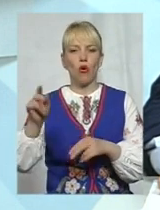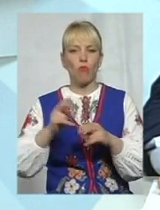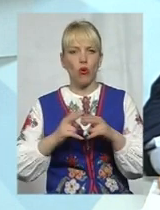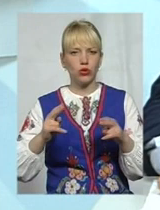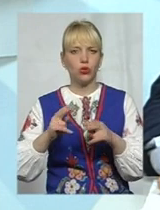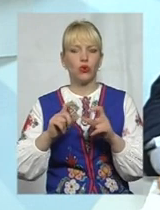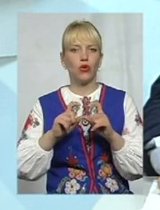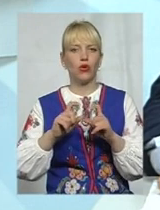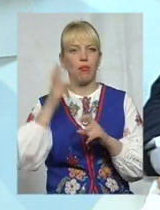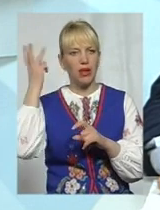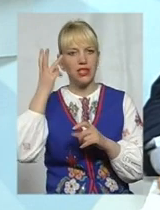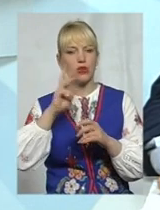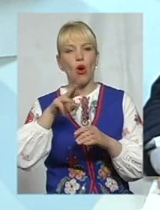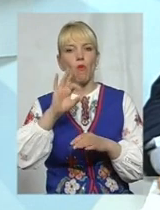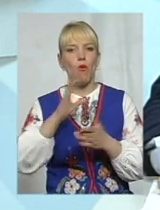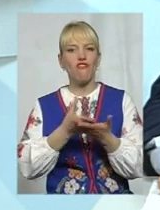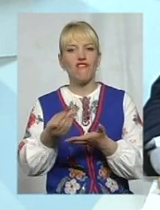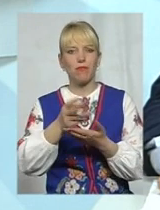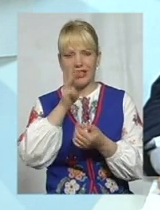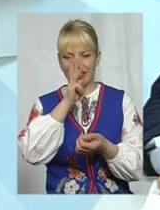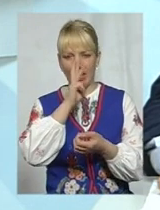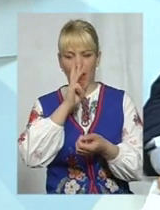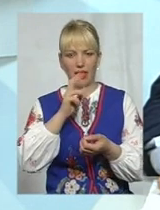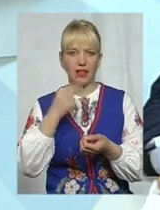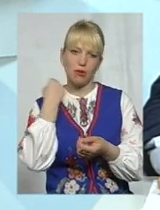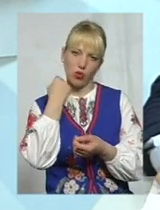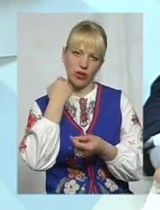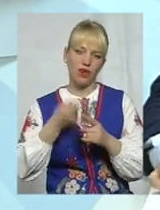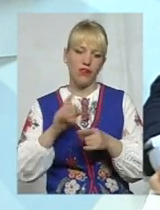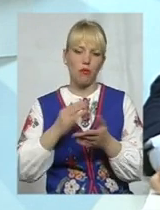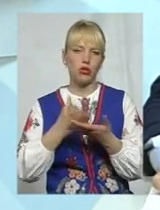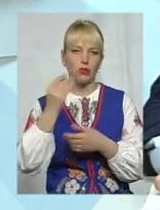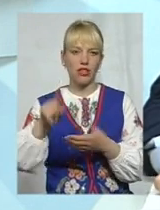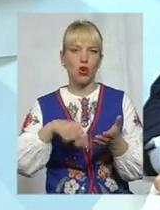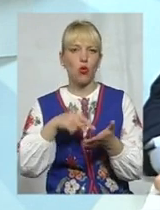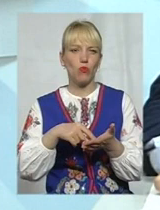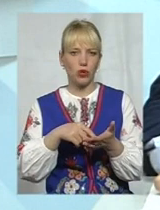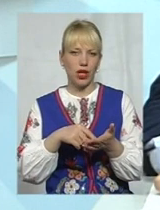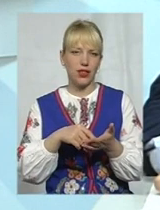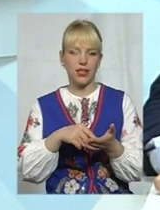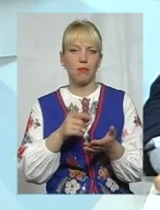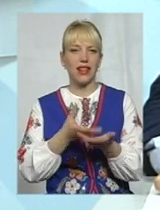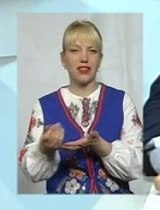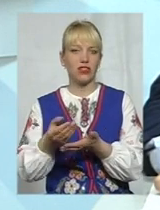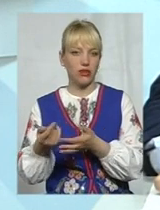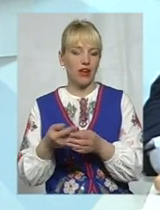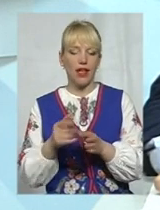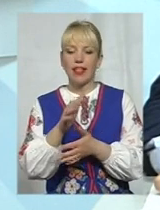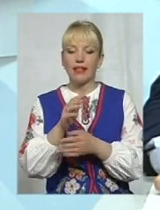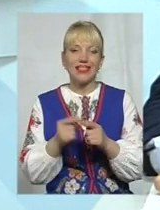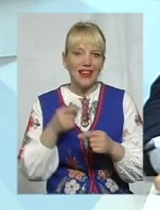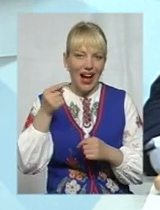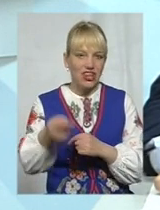заборгованості, по заробітній платі, а також по сплаті комунальних платежів, далі справа не йшла. Тому вже